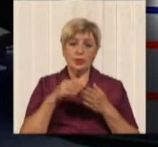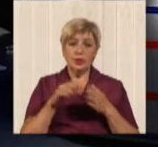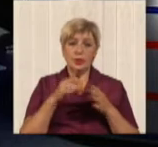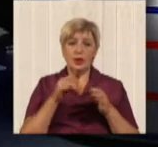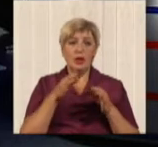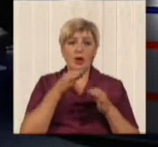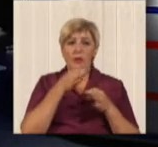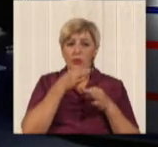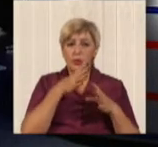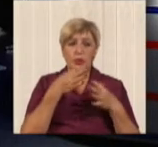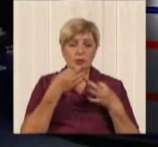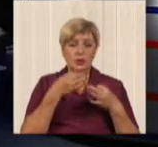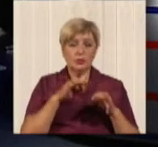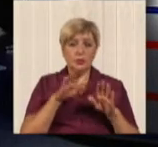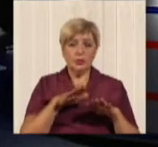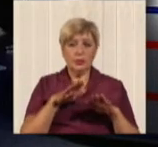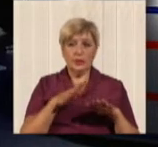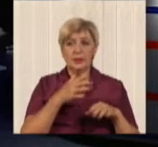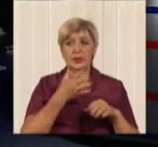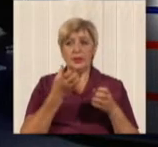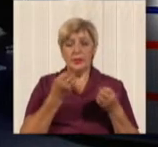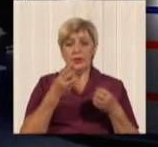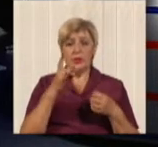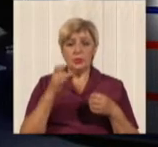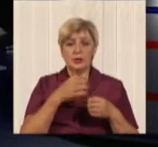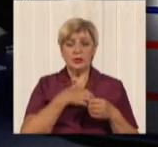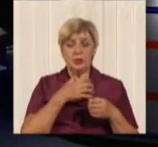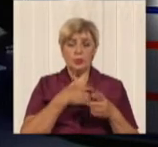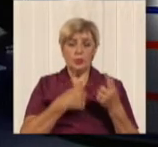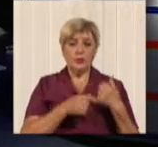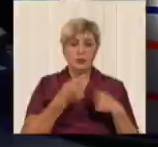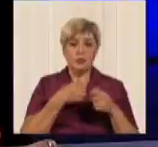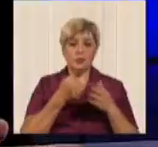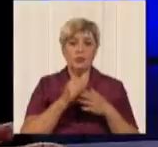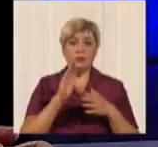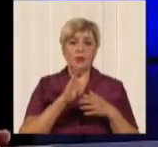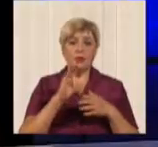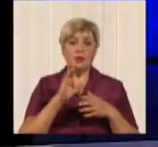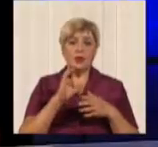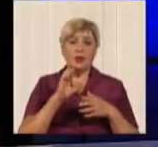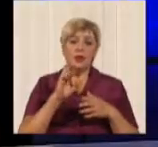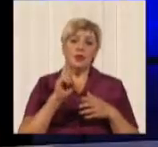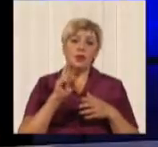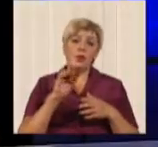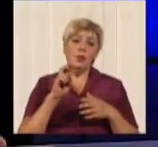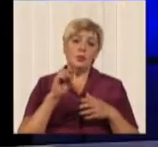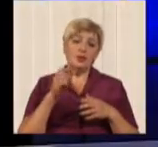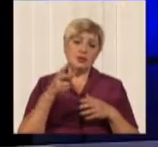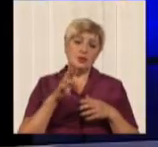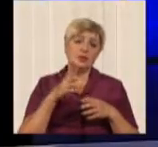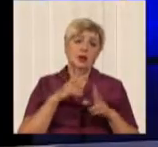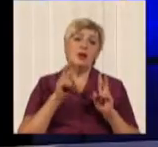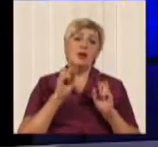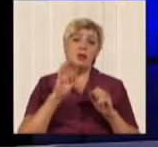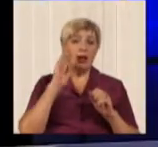доступном месте. Ну, я еще раз хочу повернутися до Володимира Копця, так, и про то, как он прокоментировал умовы,